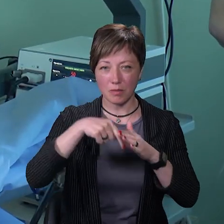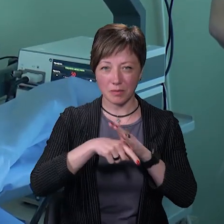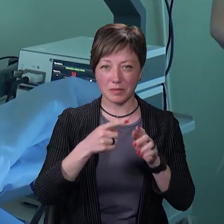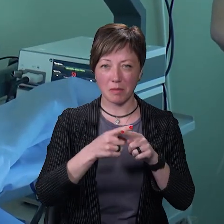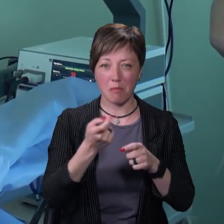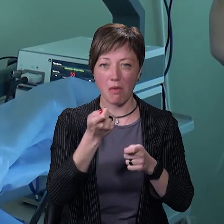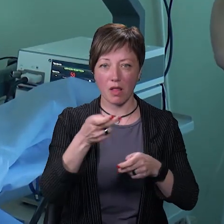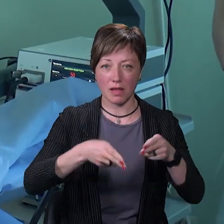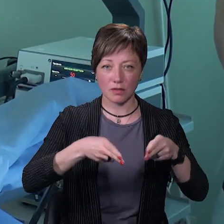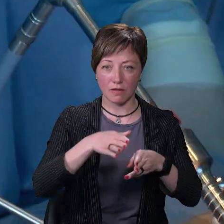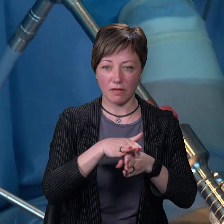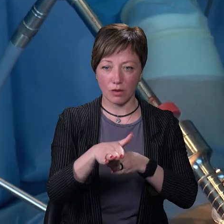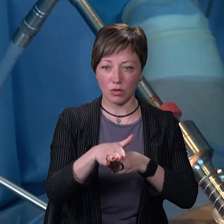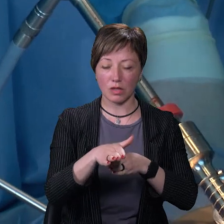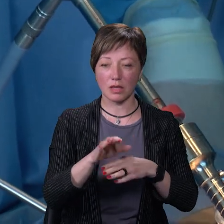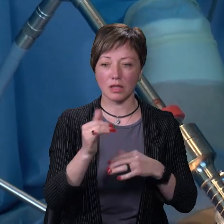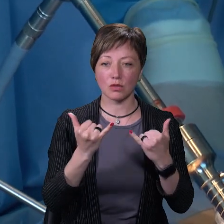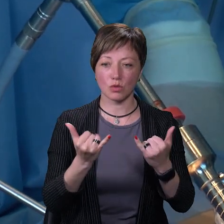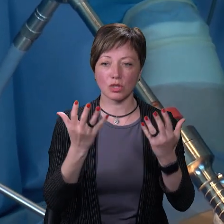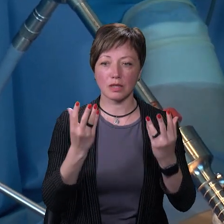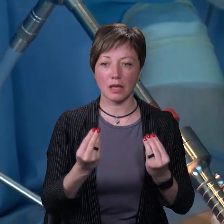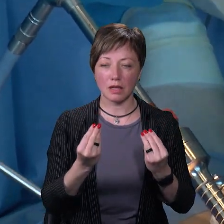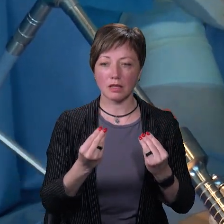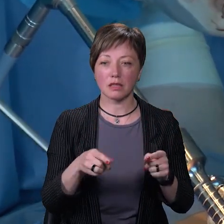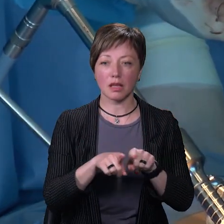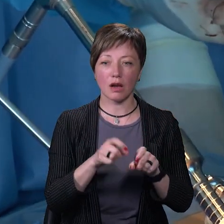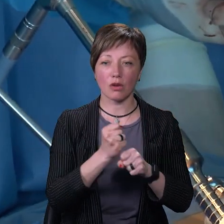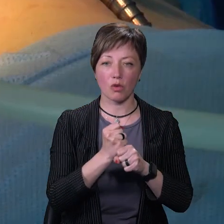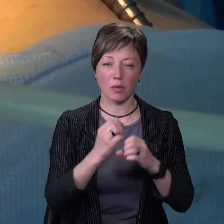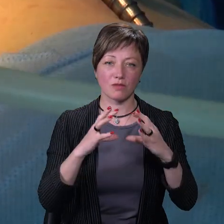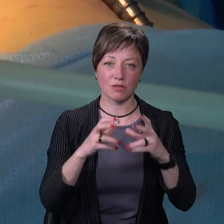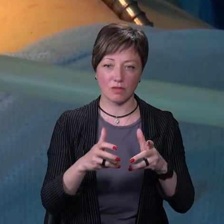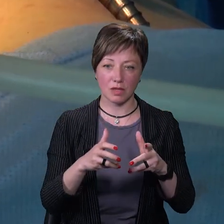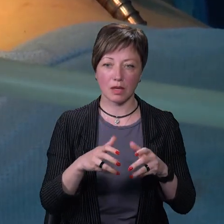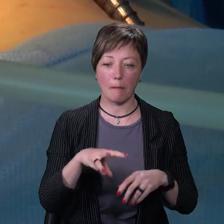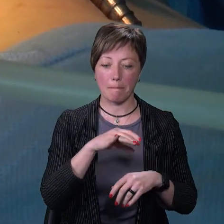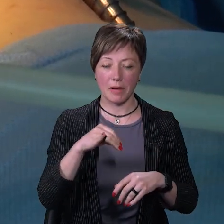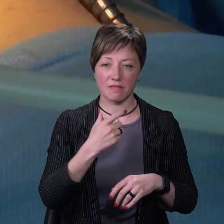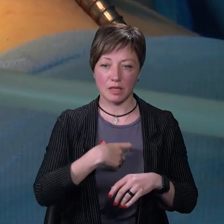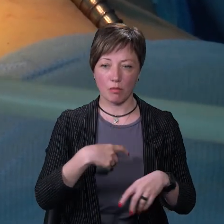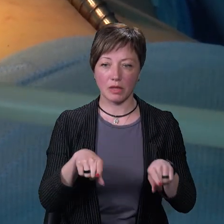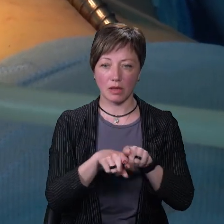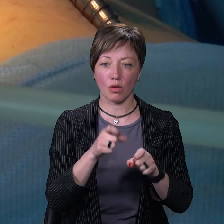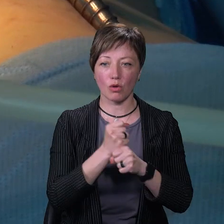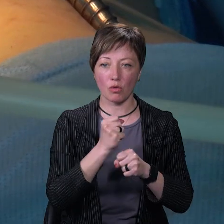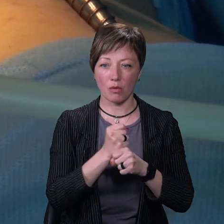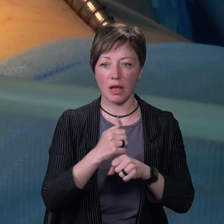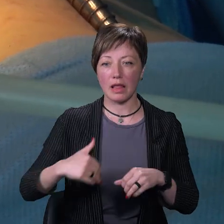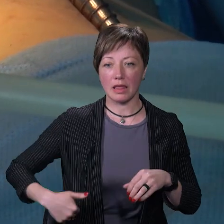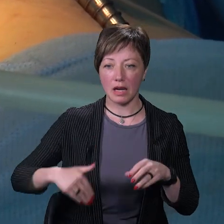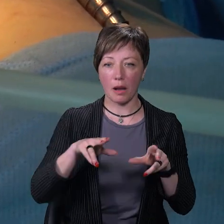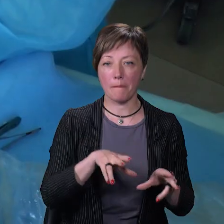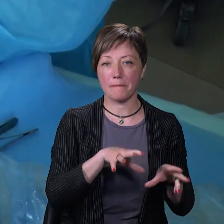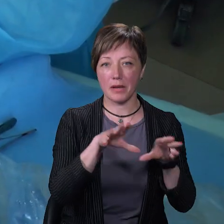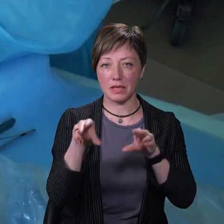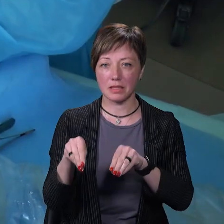виконана. На сьогоднішній день так роблять завжди у світі, і ми так по себе робимо. І нерка пересаджена